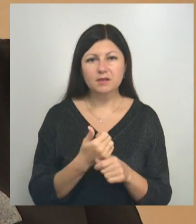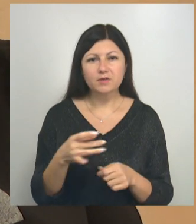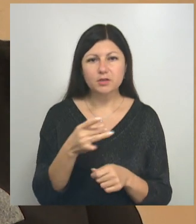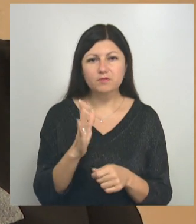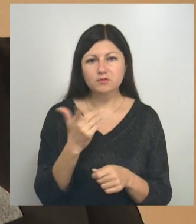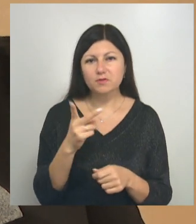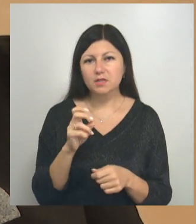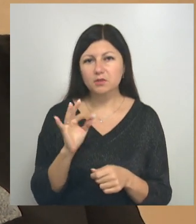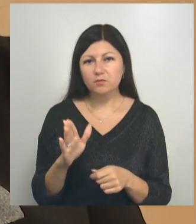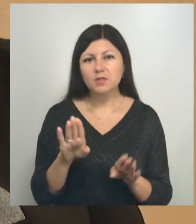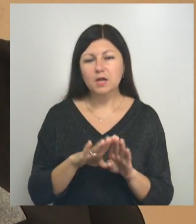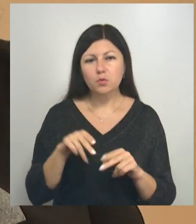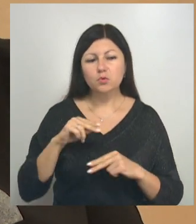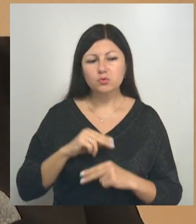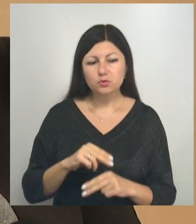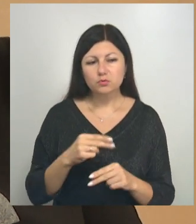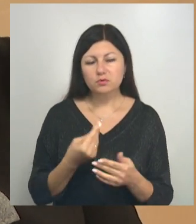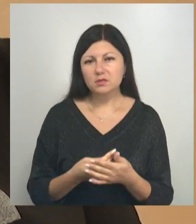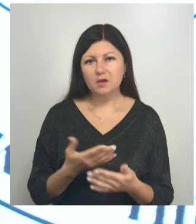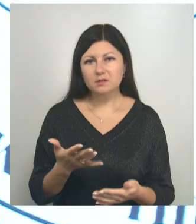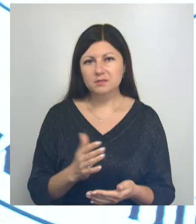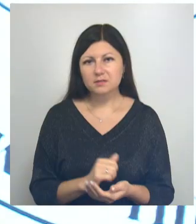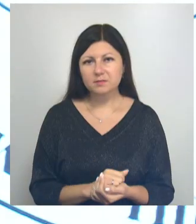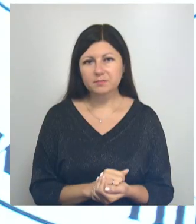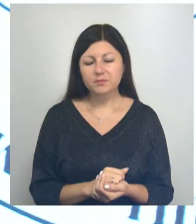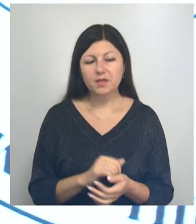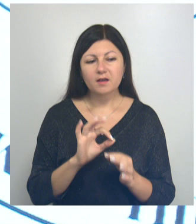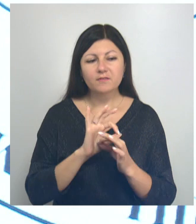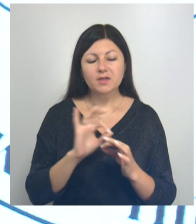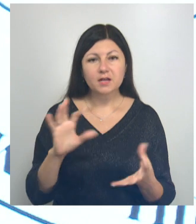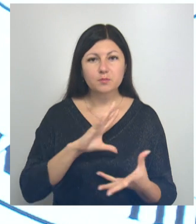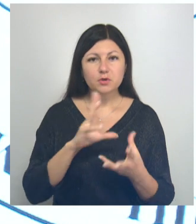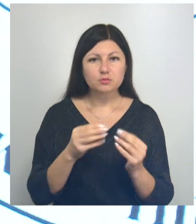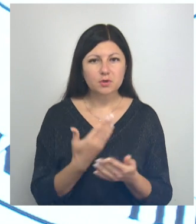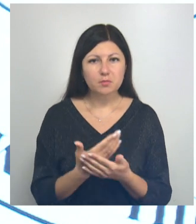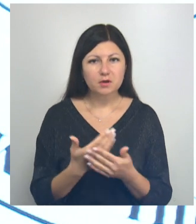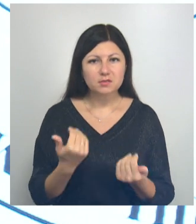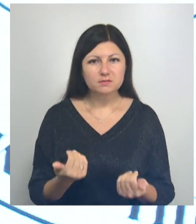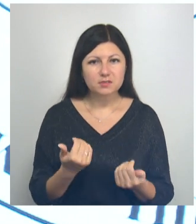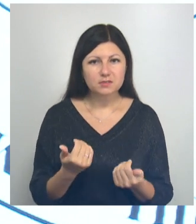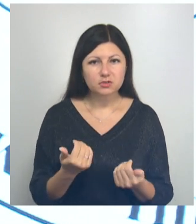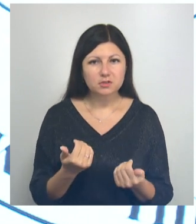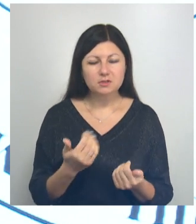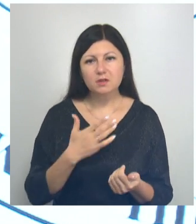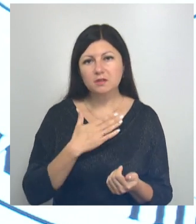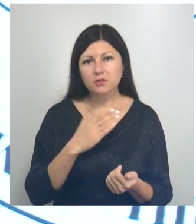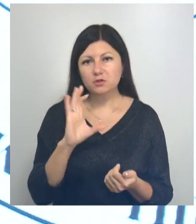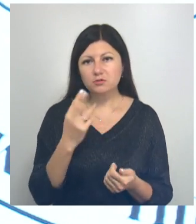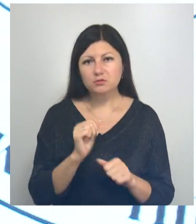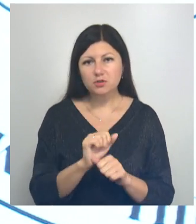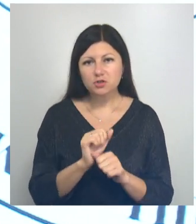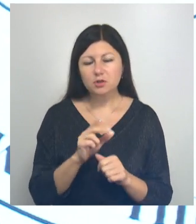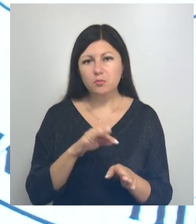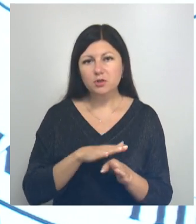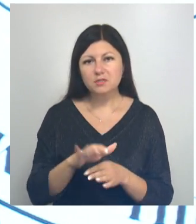Вячеслав Гладков, такой труд неоценим. Великолепные результаты показывает сейчас наша соцзащита по